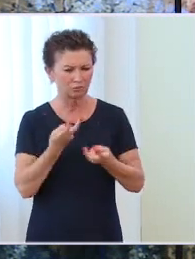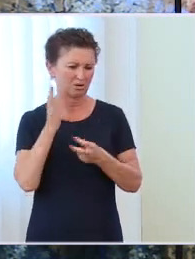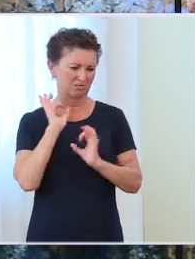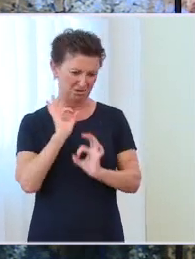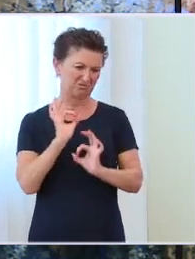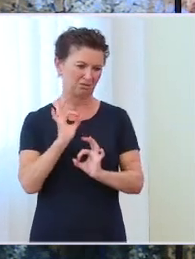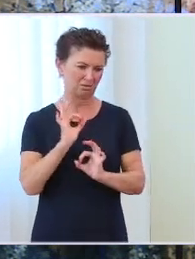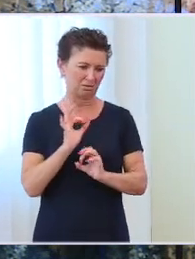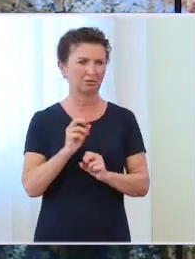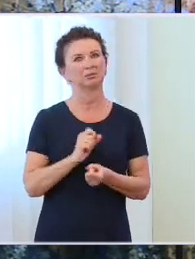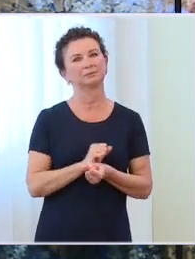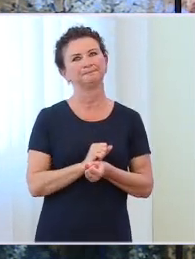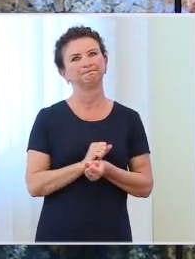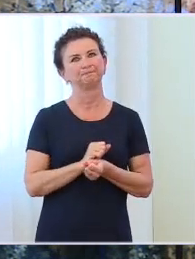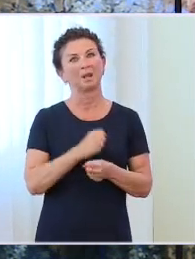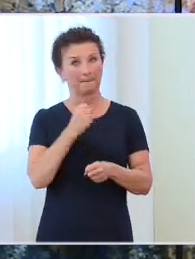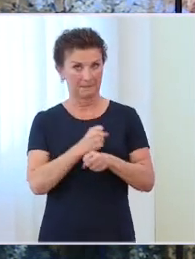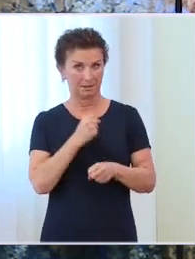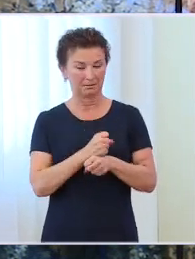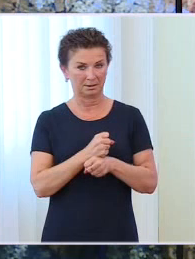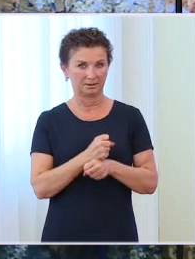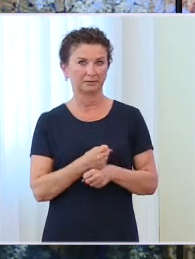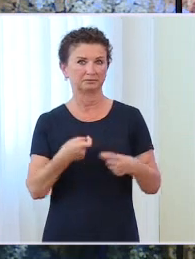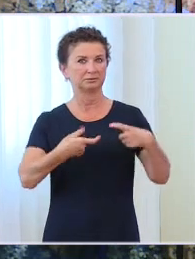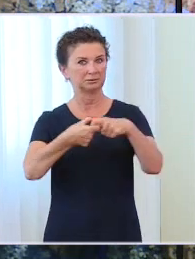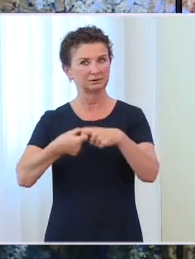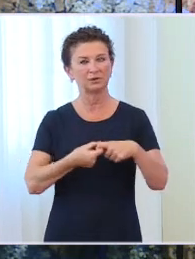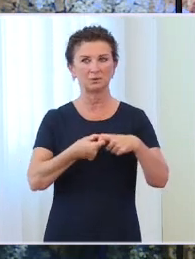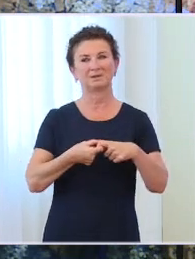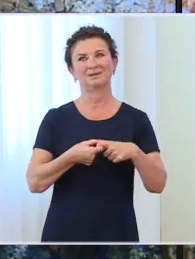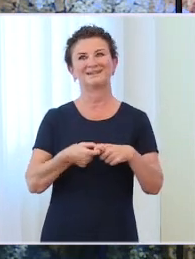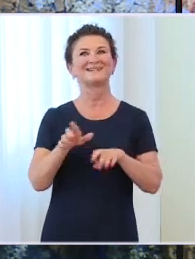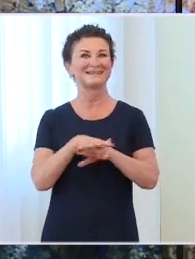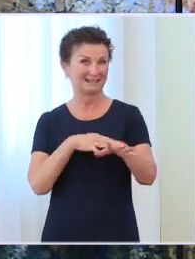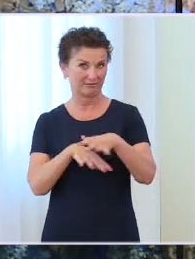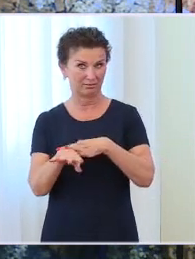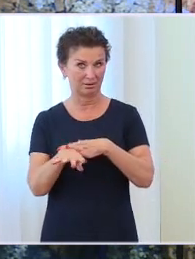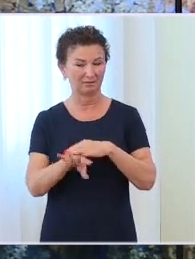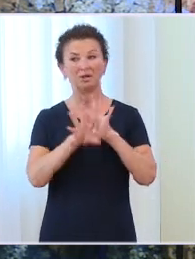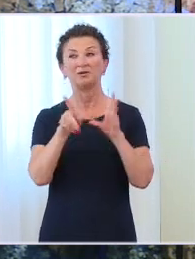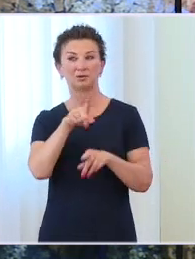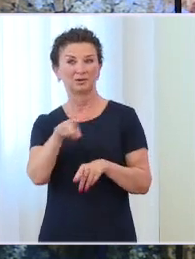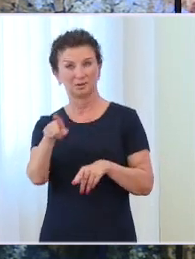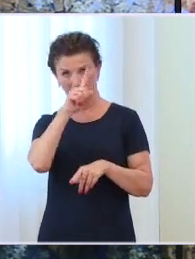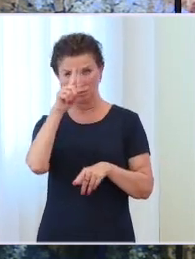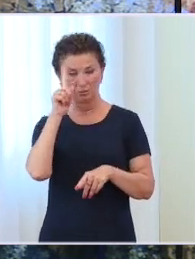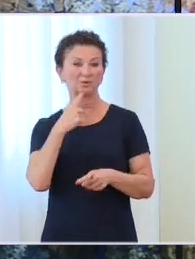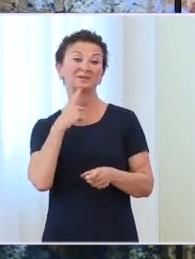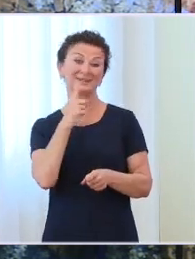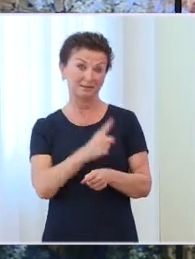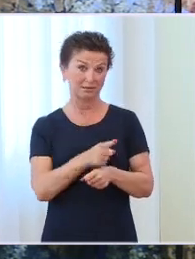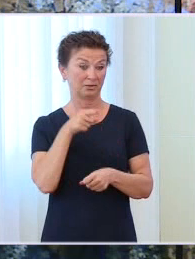od ich wykształcenia. więc ci ludzie z decyzją o tym, że pozostają w Polsce,